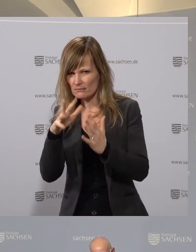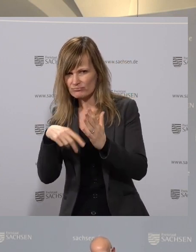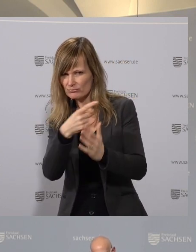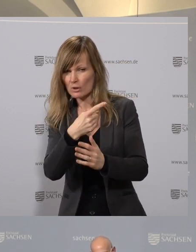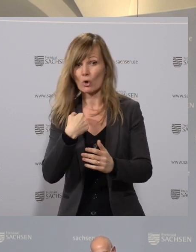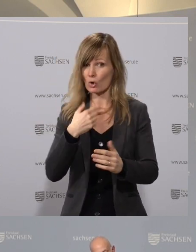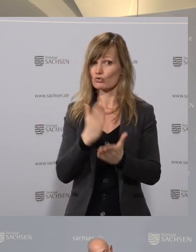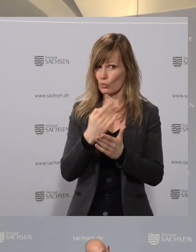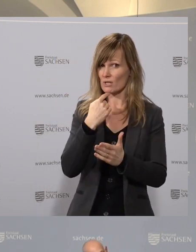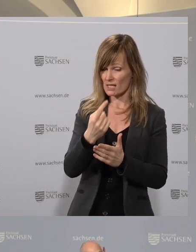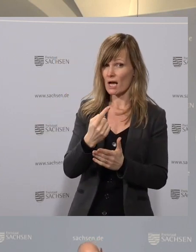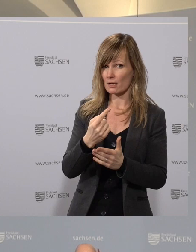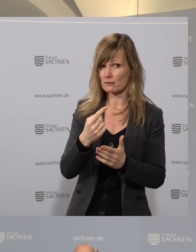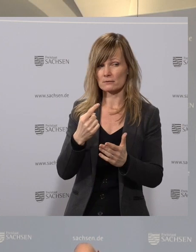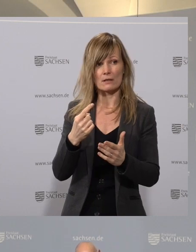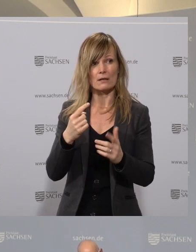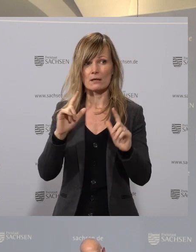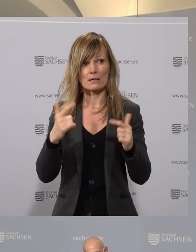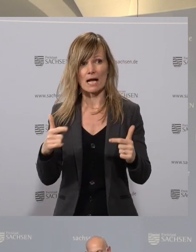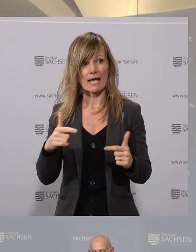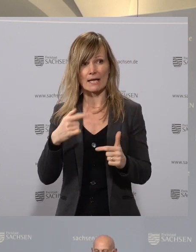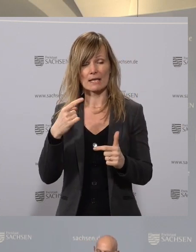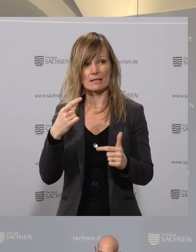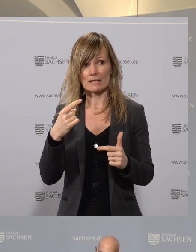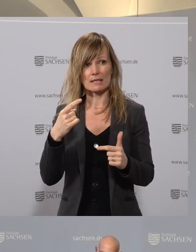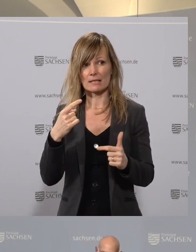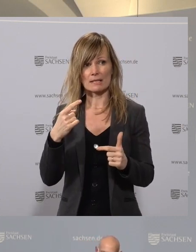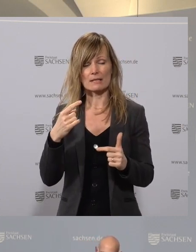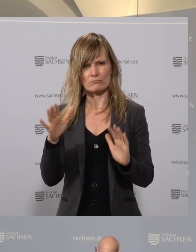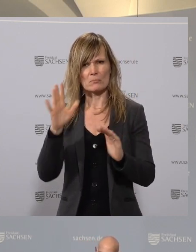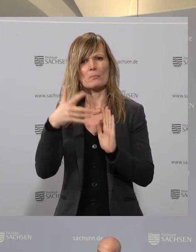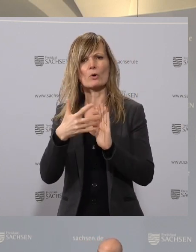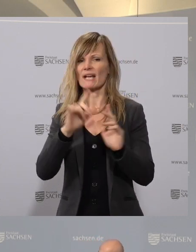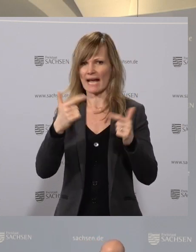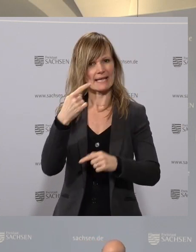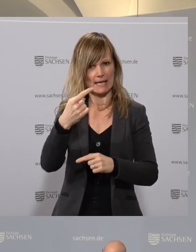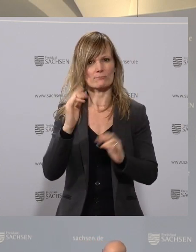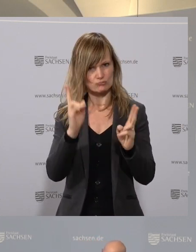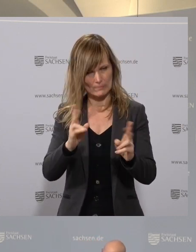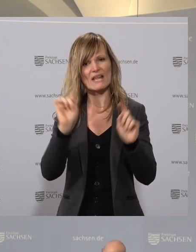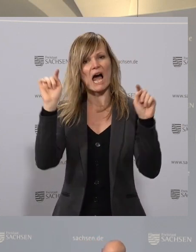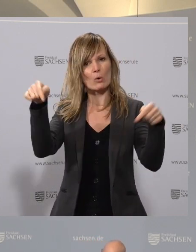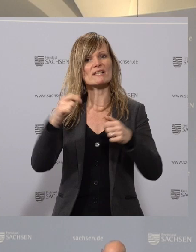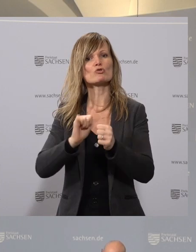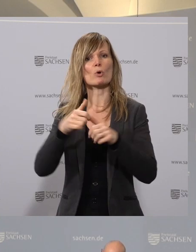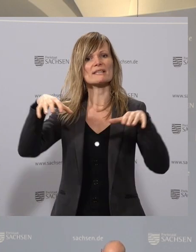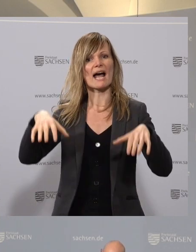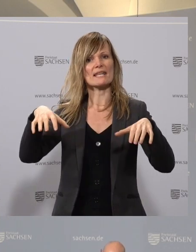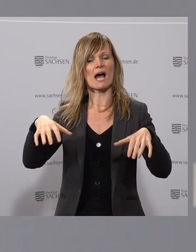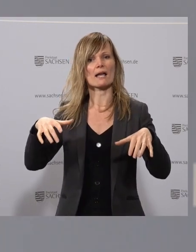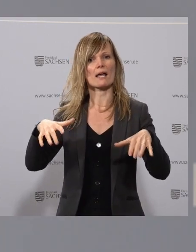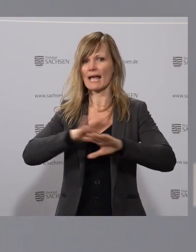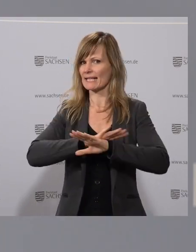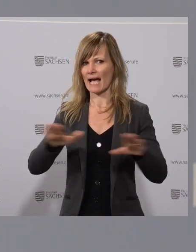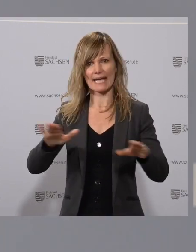Dort habe ich gesagt, dass es kein Geh mehr gibt, Ja, wir gucken kurz nach. ja, Außensportanlagen, ich war richtig.